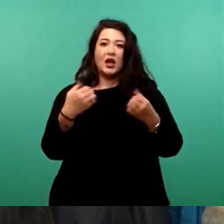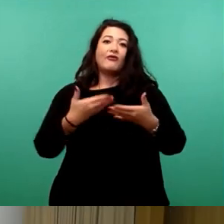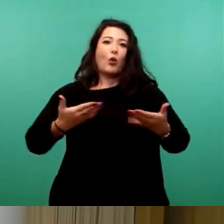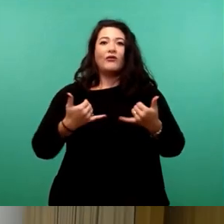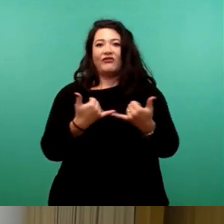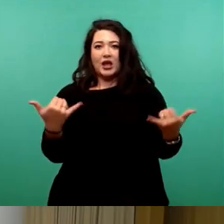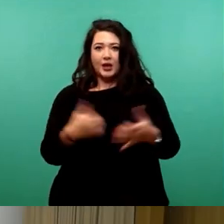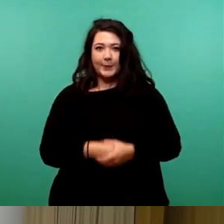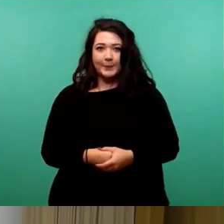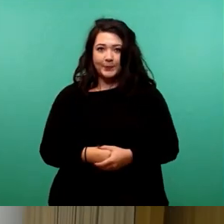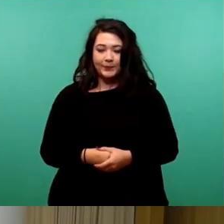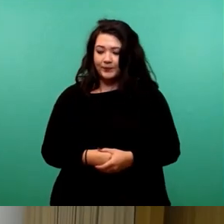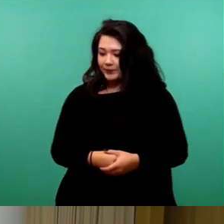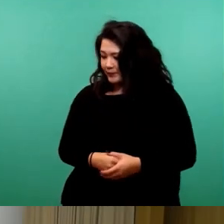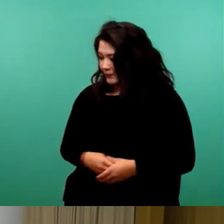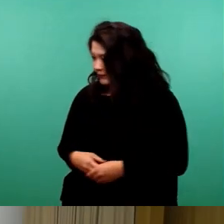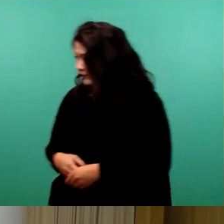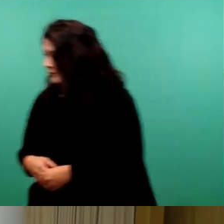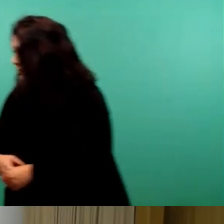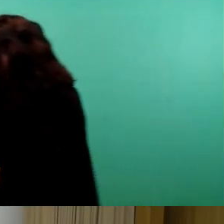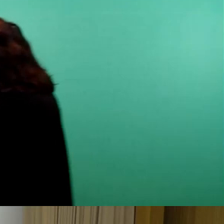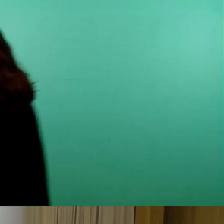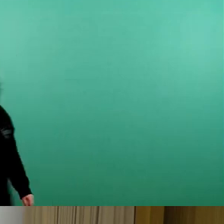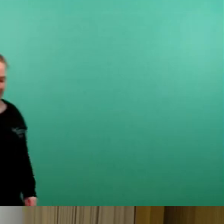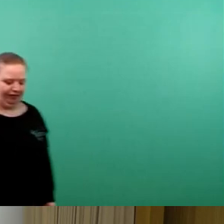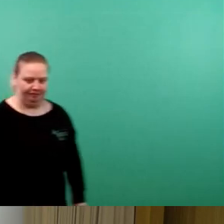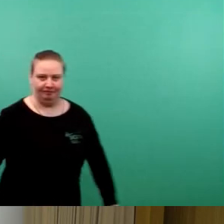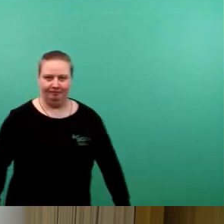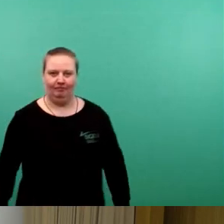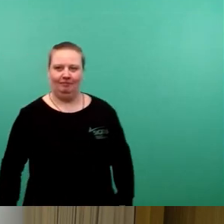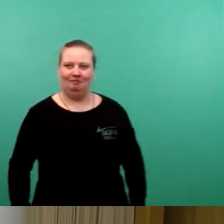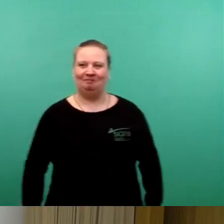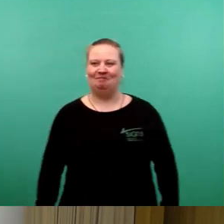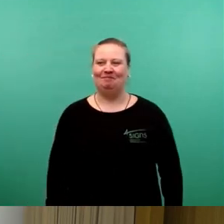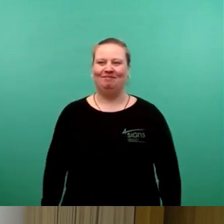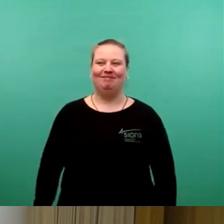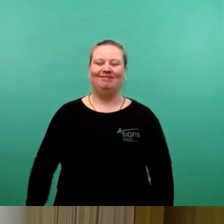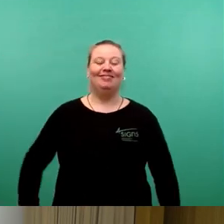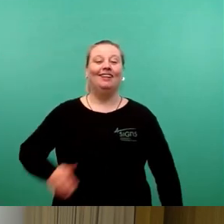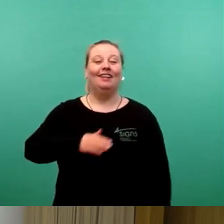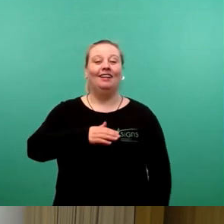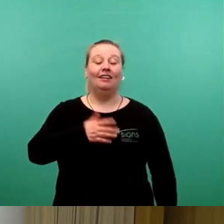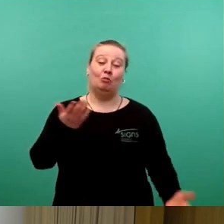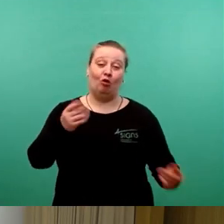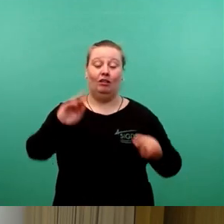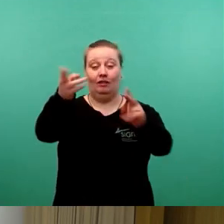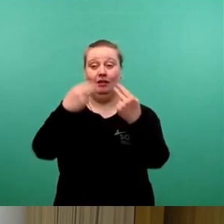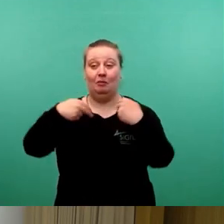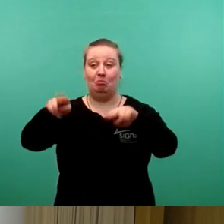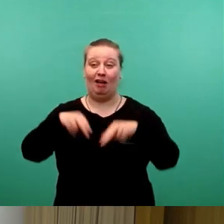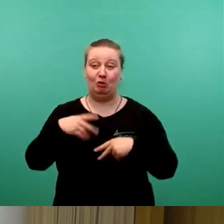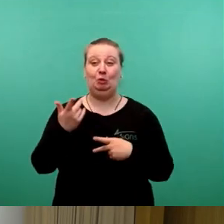Die Beantwortung würde auch hier Herr Kollege Thunhaus übernehmen. Ja, lieber Herr Drews, die Beantwortung ist schon eine größere